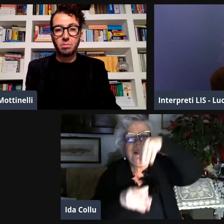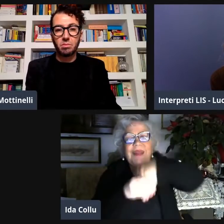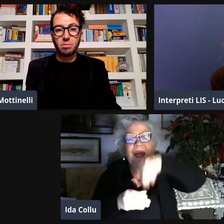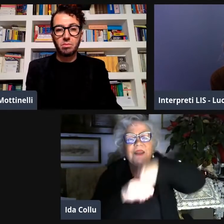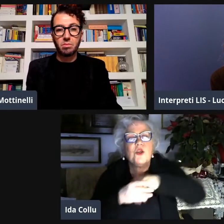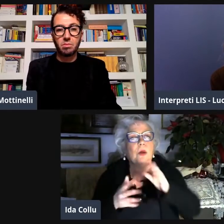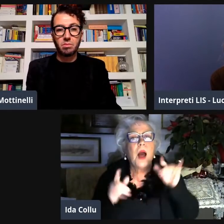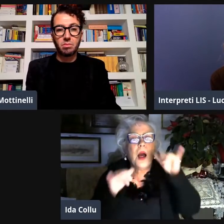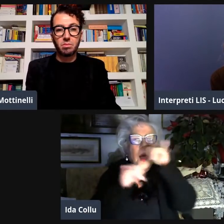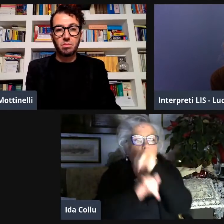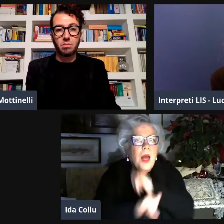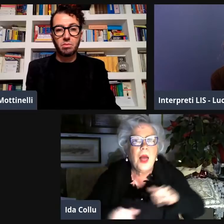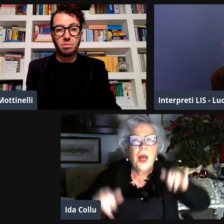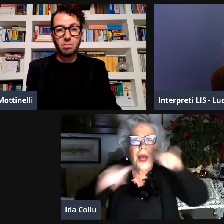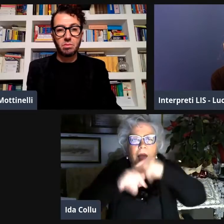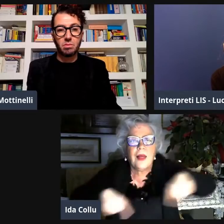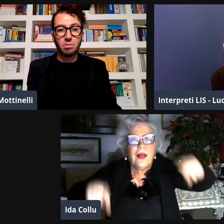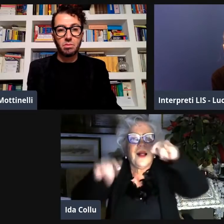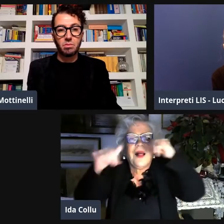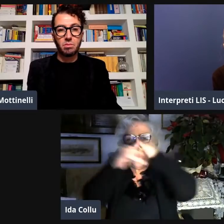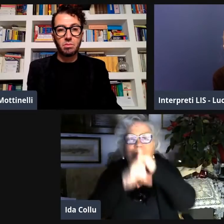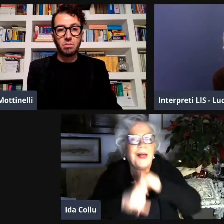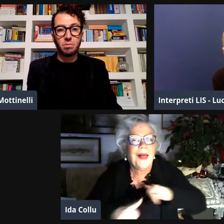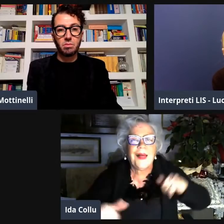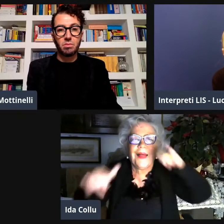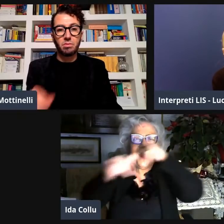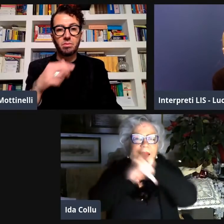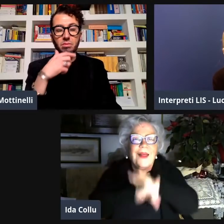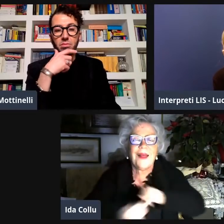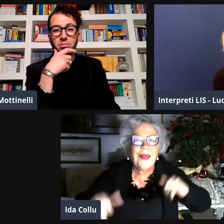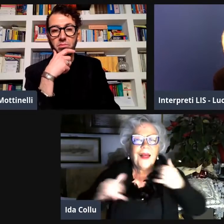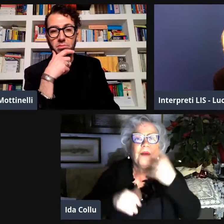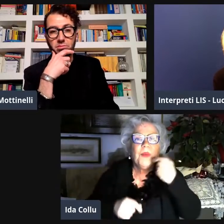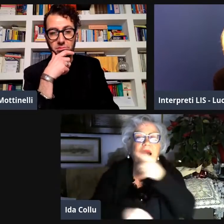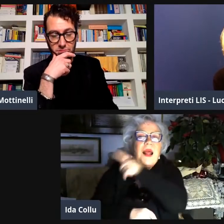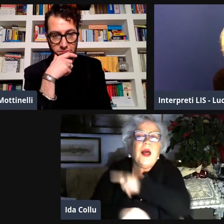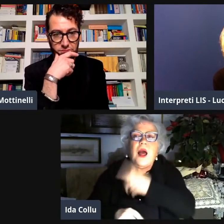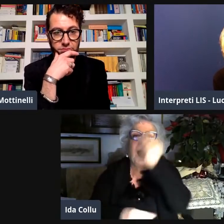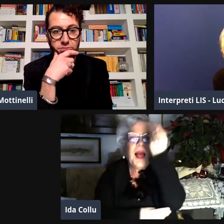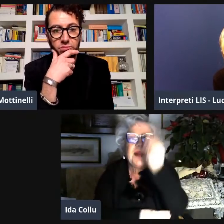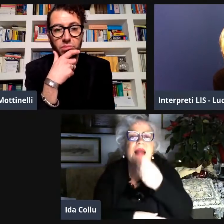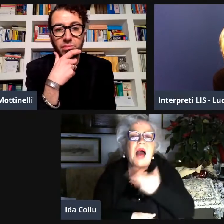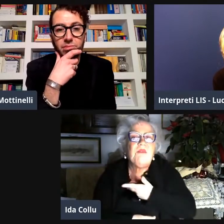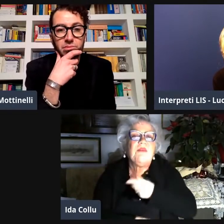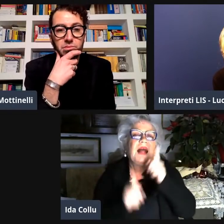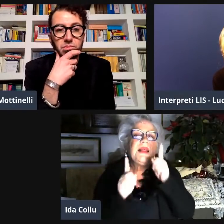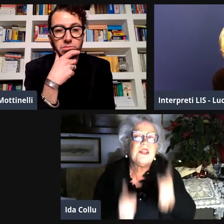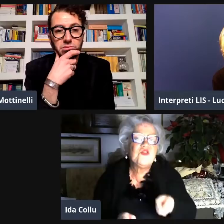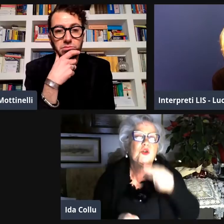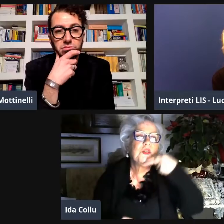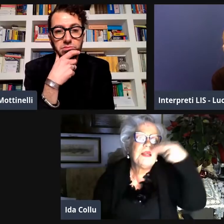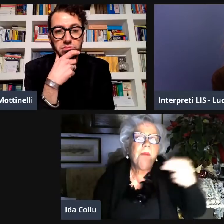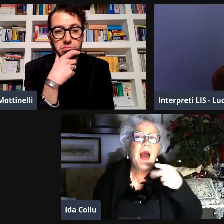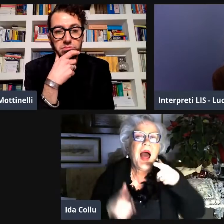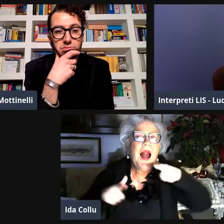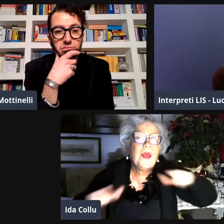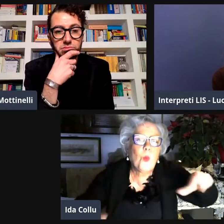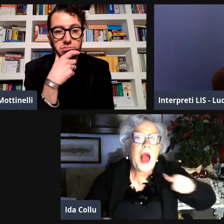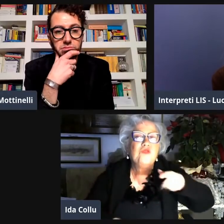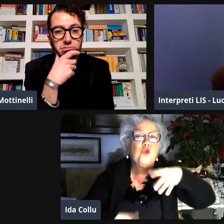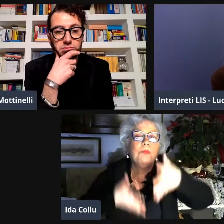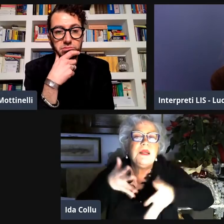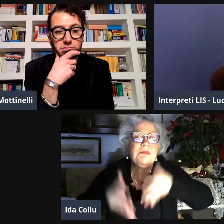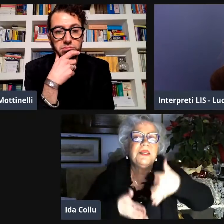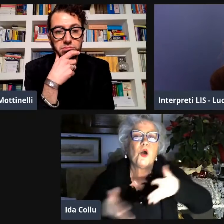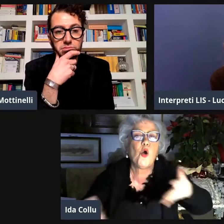fatto è che la lingua dei segni c'era già eravamo noi che non ce ne eravamo ancora accorti perché sì